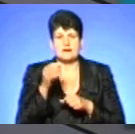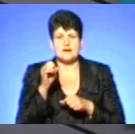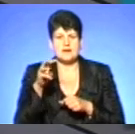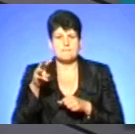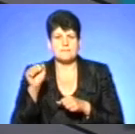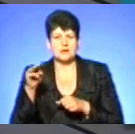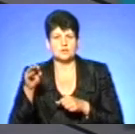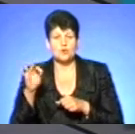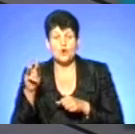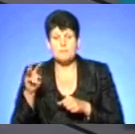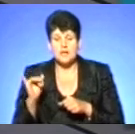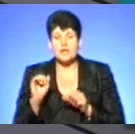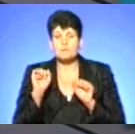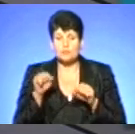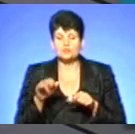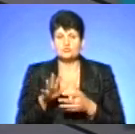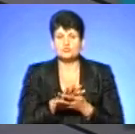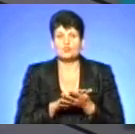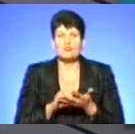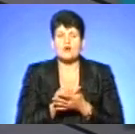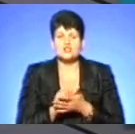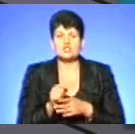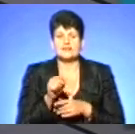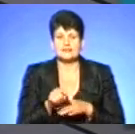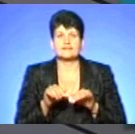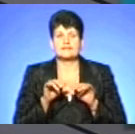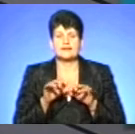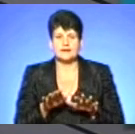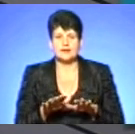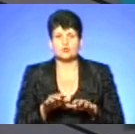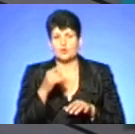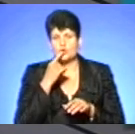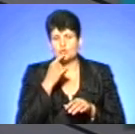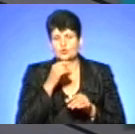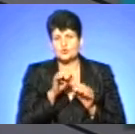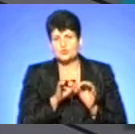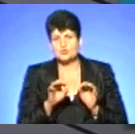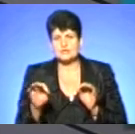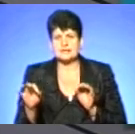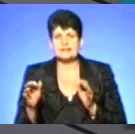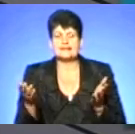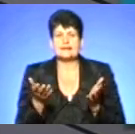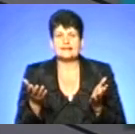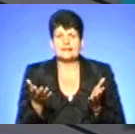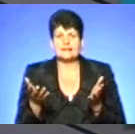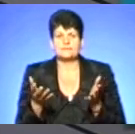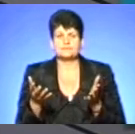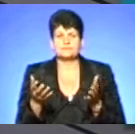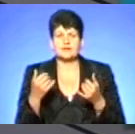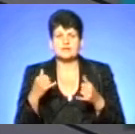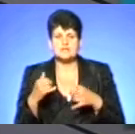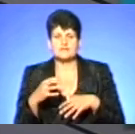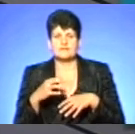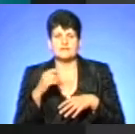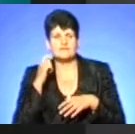які вразливі, чи від віку, чи від якихось інших факторів, тому можливі і інфаркти, і інсульти, після укусів, особливо в людей